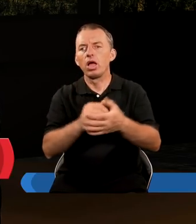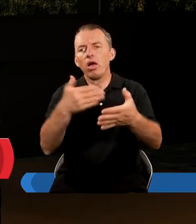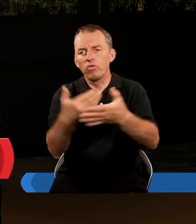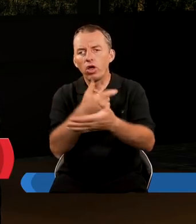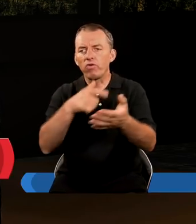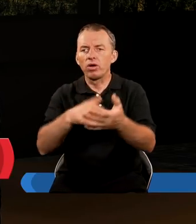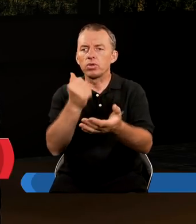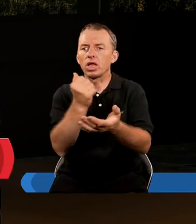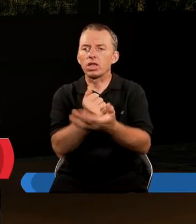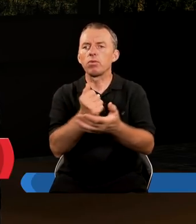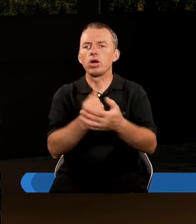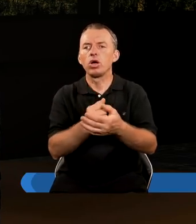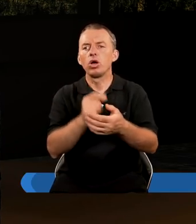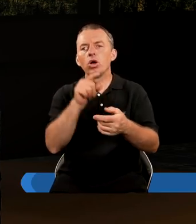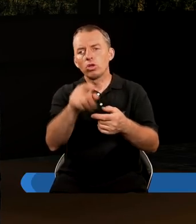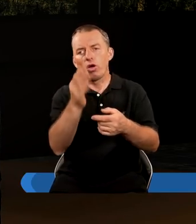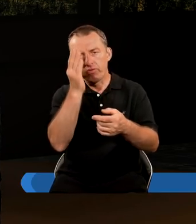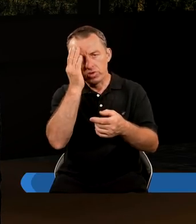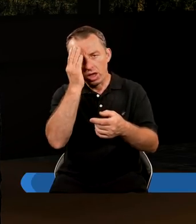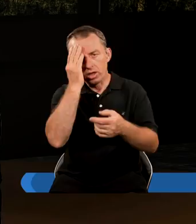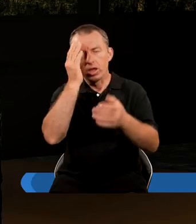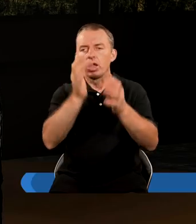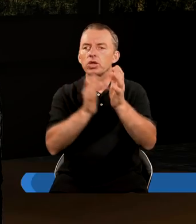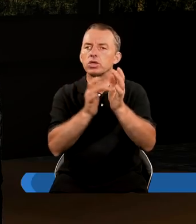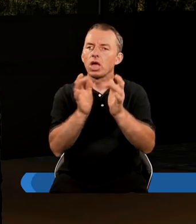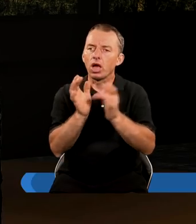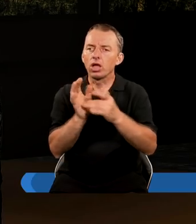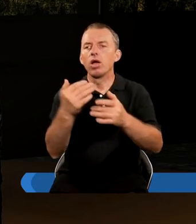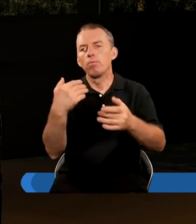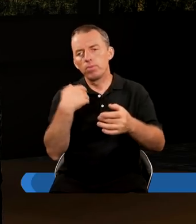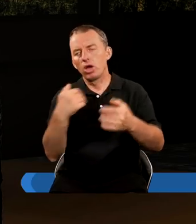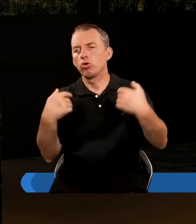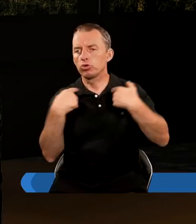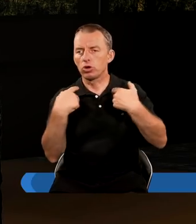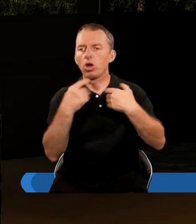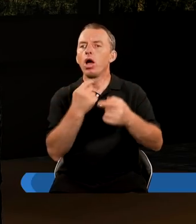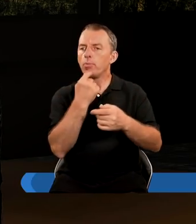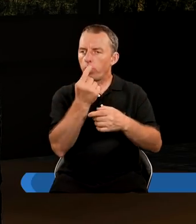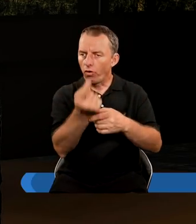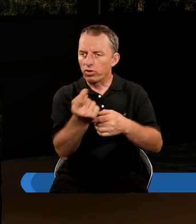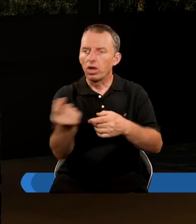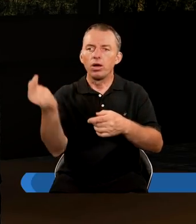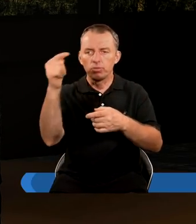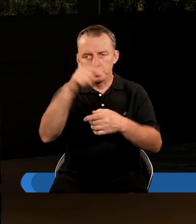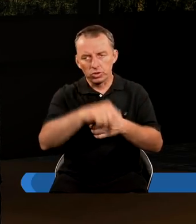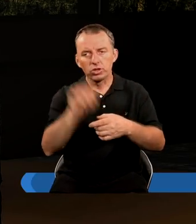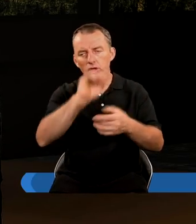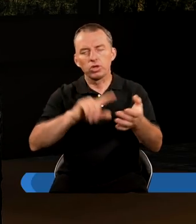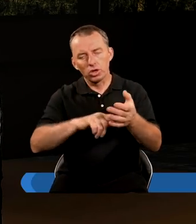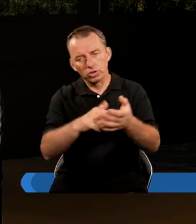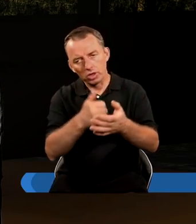Nowym Testamencie to wiadomo, Jezus był, żył i powiedział, przyjdę jeszcze raz.